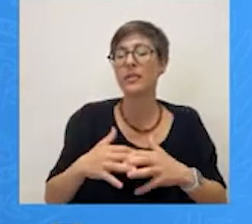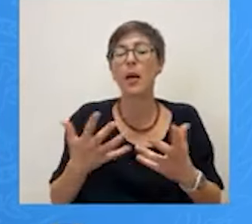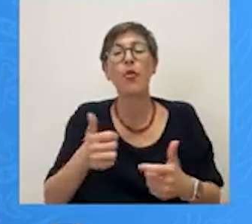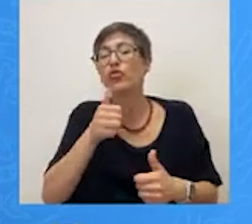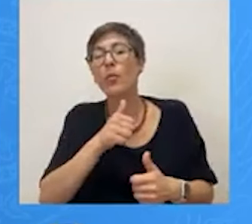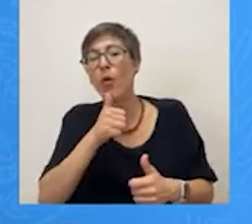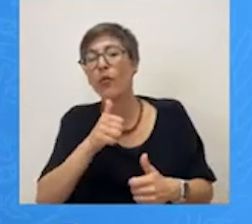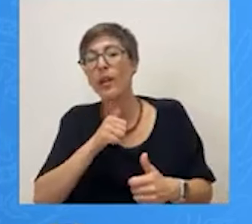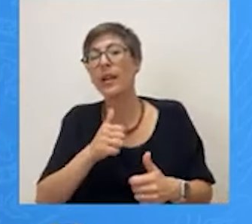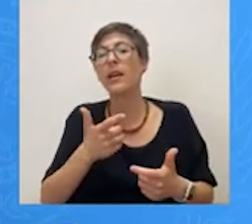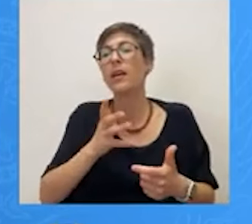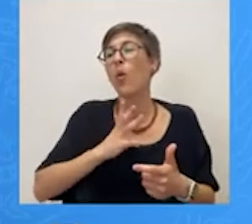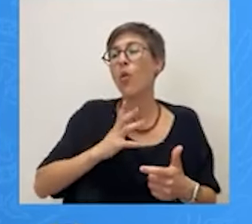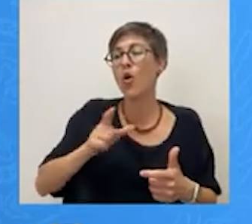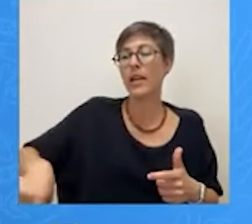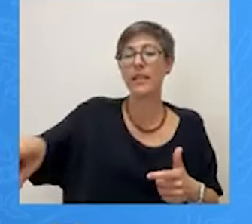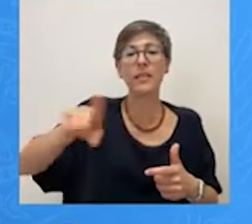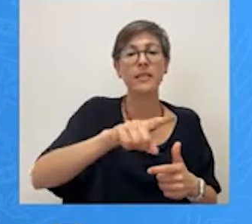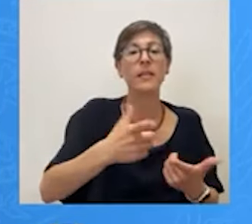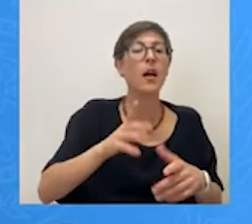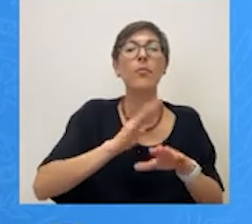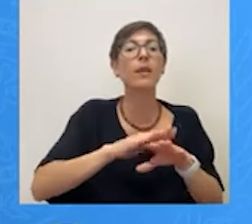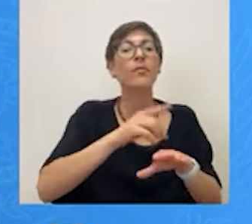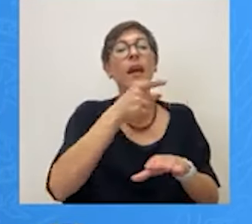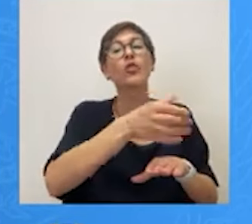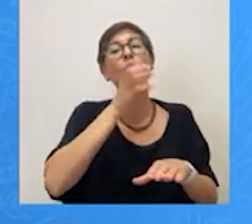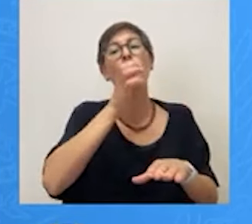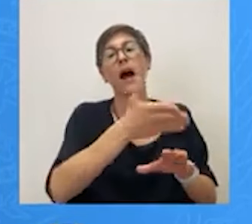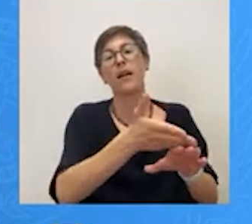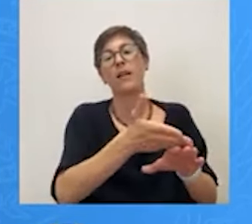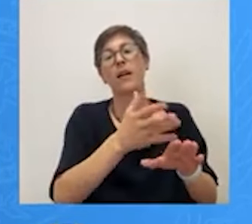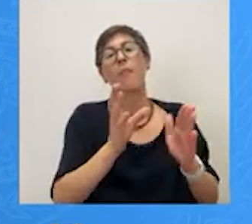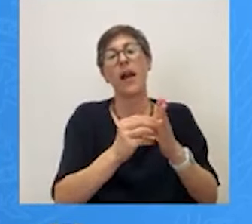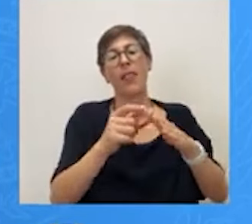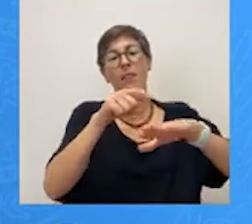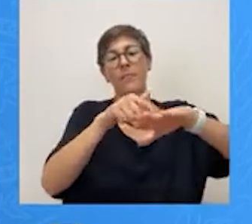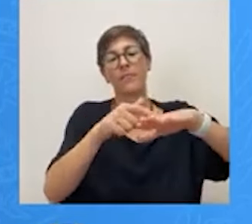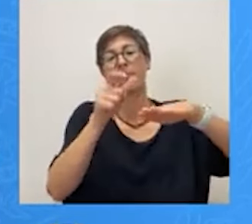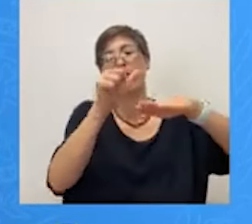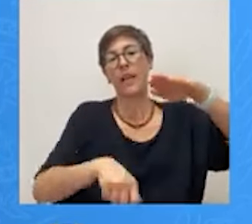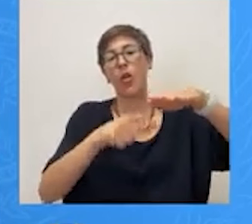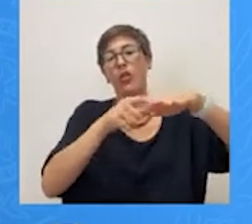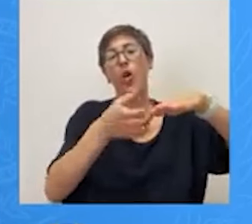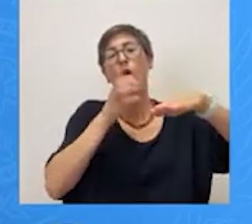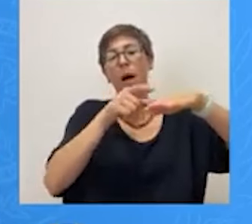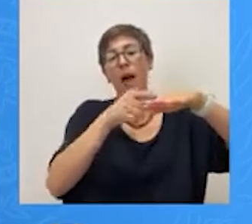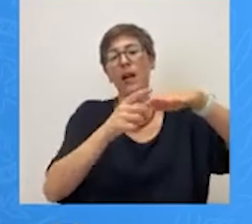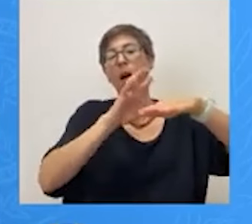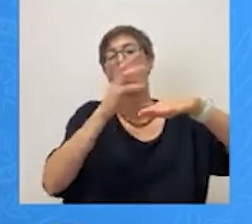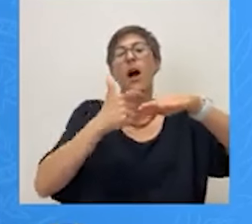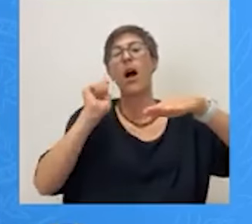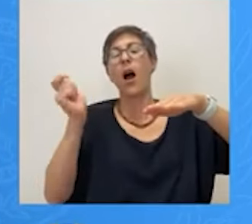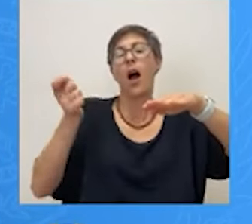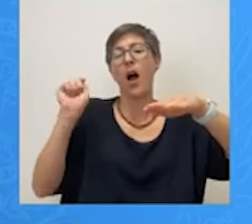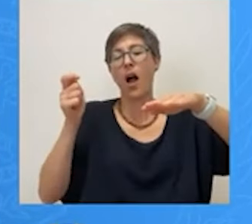τις ταράτσες των ξενοδοχείων Και εξάλλου αν δεν είχε ευθύνη γιατί έρχεται και πανέρχεται το θέμα Δεύτερο